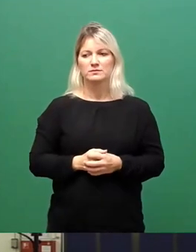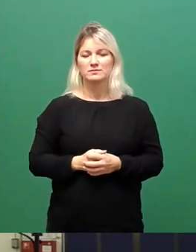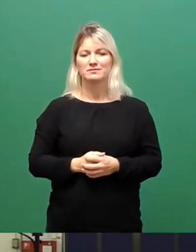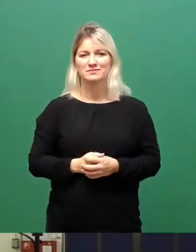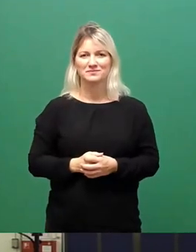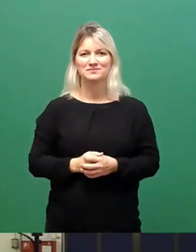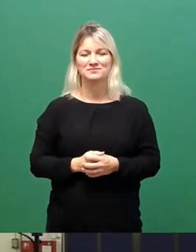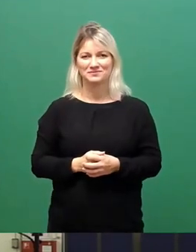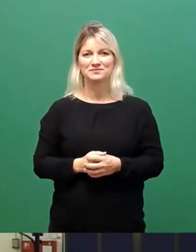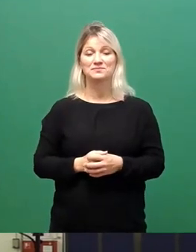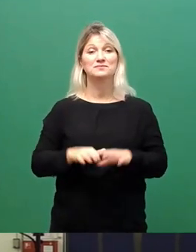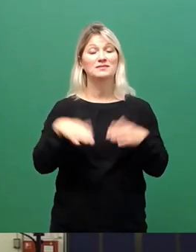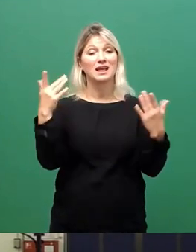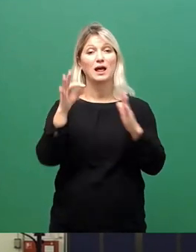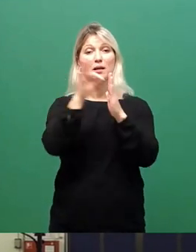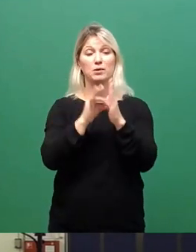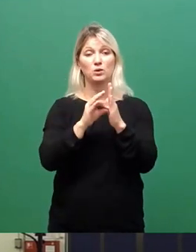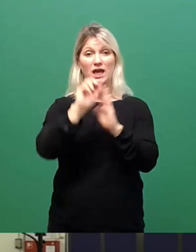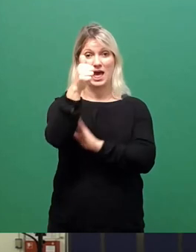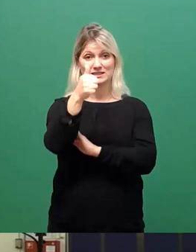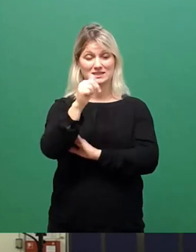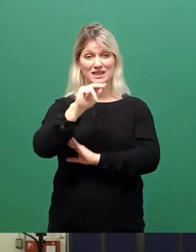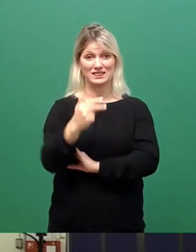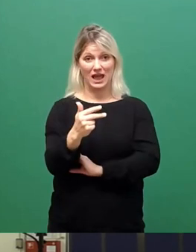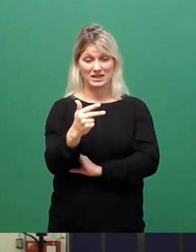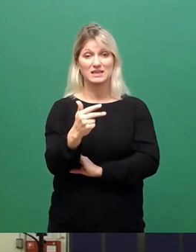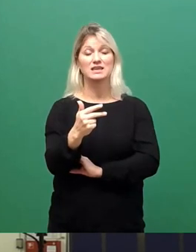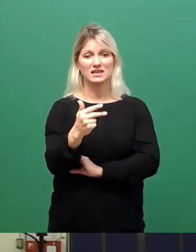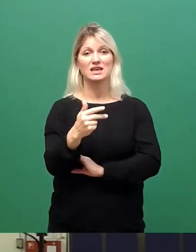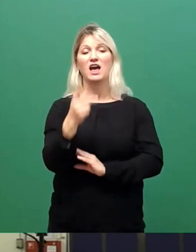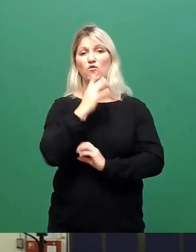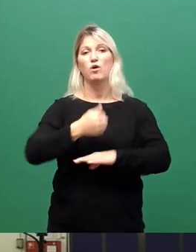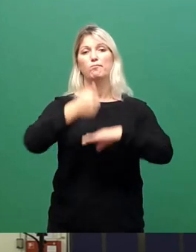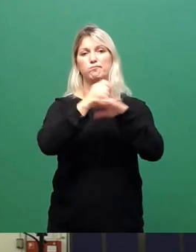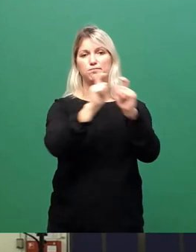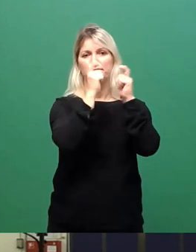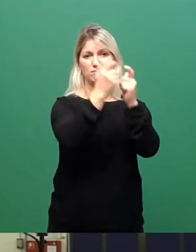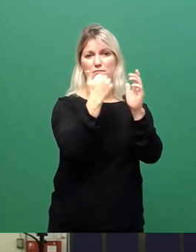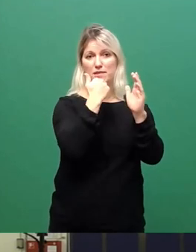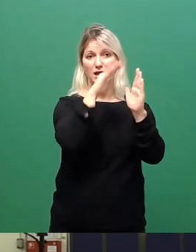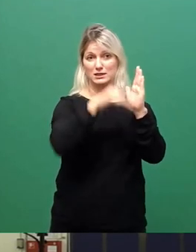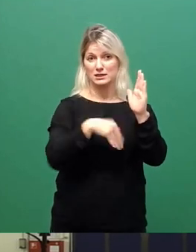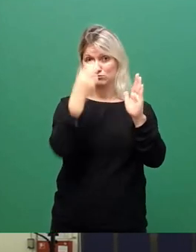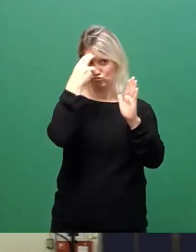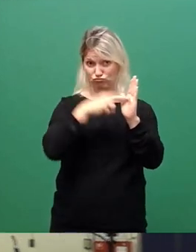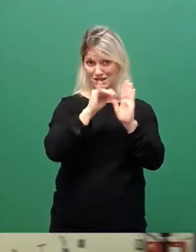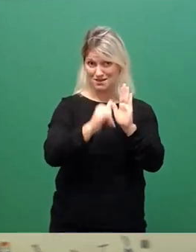1 und 3 des federführenden Ausschussberichts ist, den bitte ich jetzt um das Stimmzirchen.